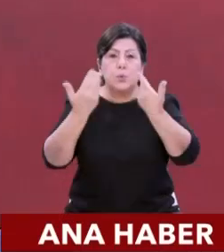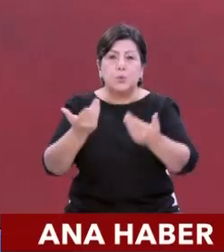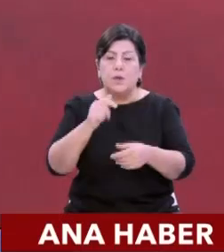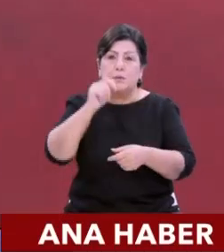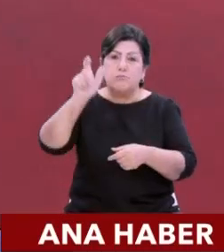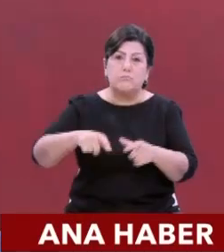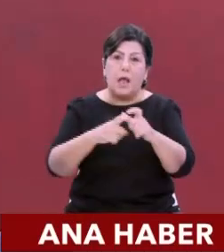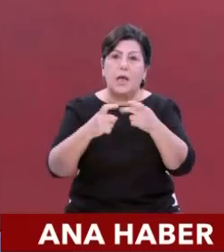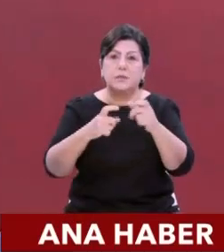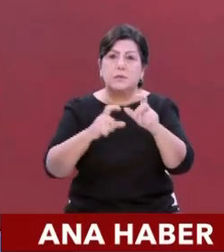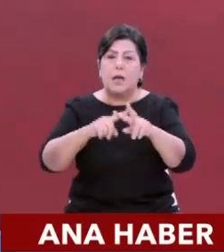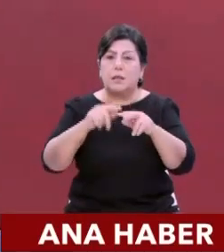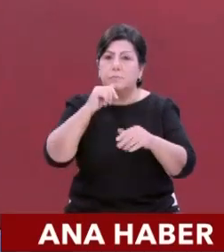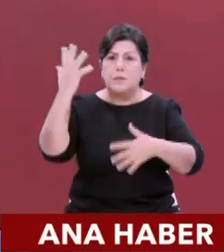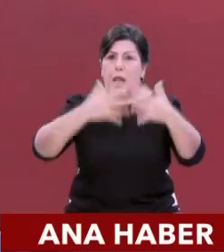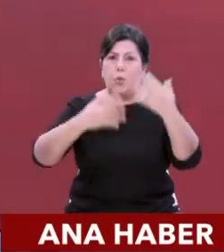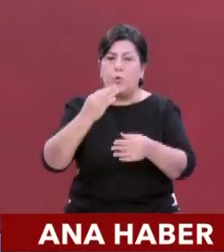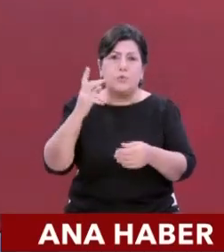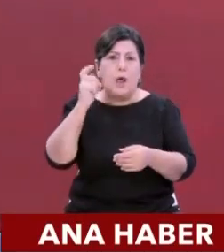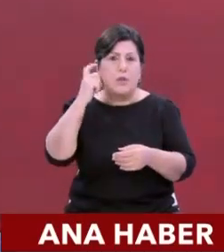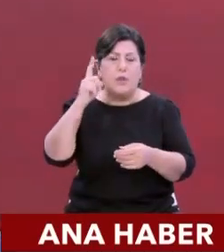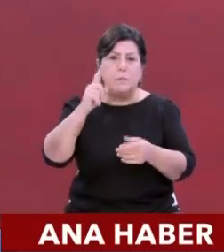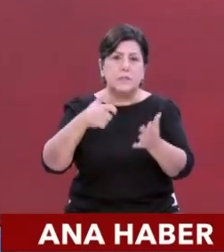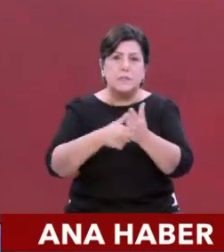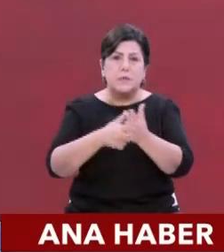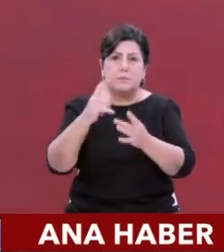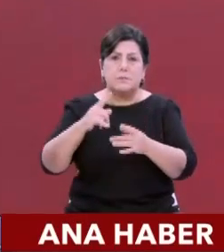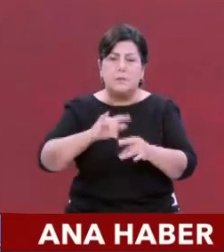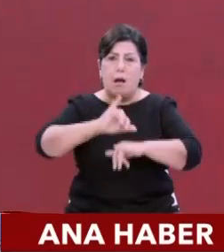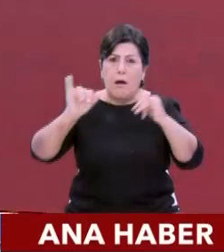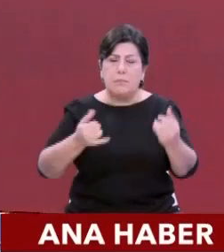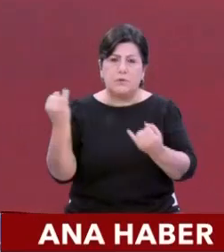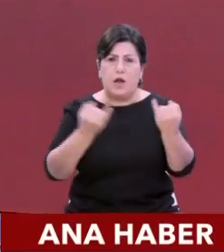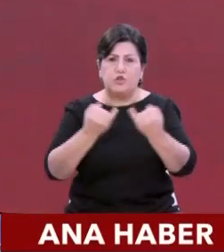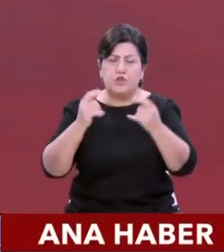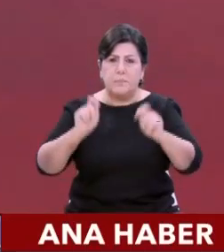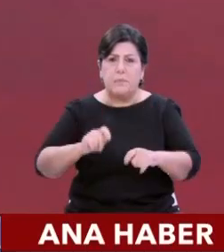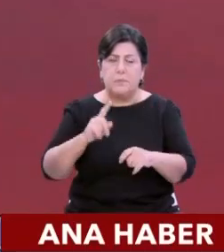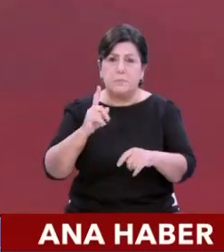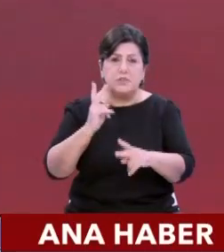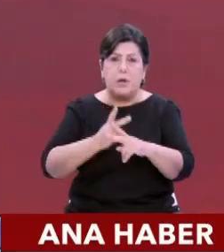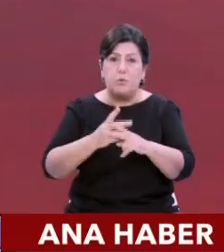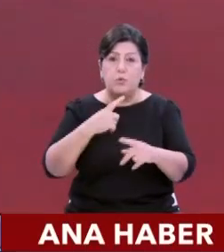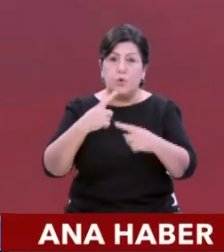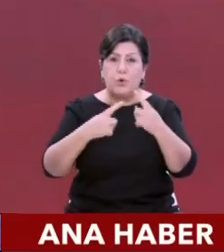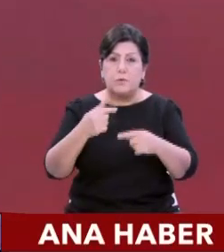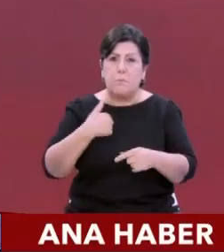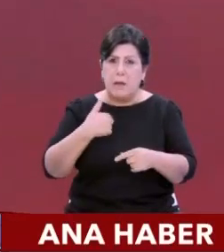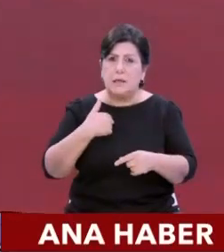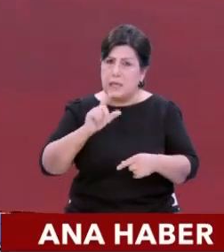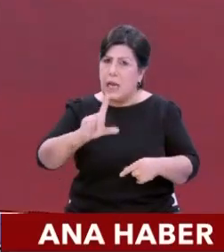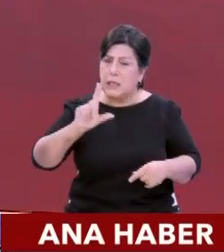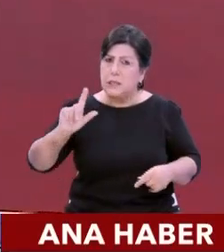Şen. Televizyonlardan da tanınan bir isim. Oldukça hararetli tartışmalar yapar. Bir anda dedi ki eğer gerektirse ben aday